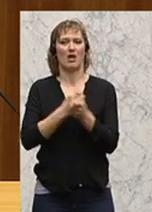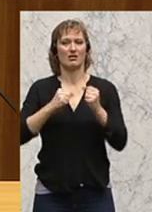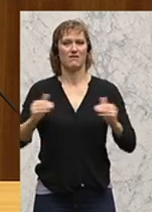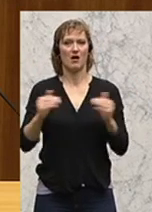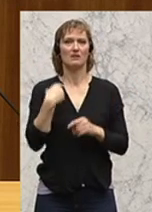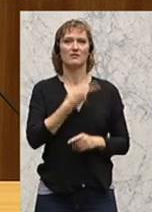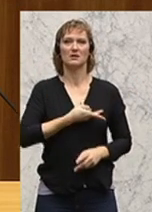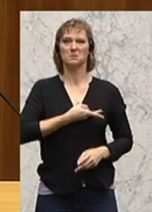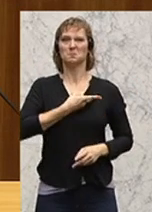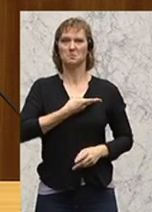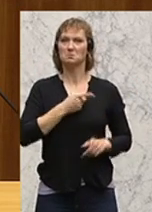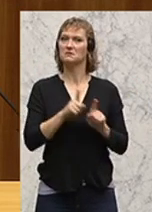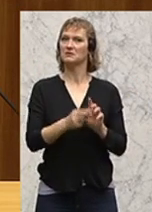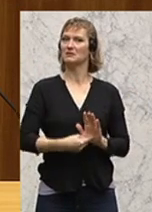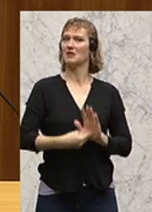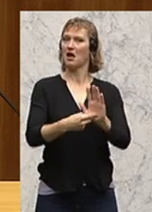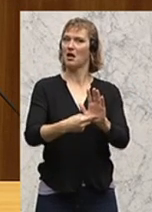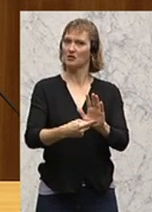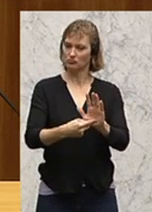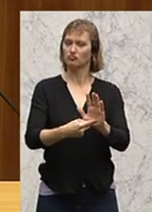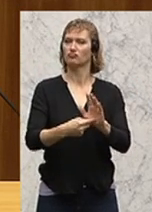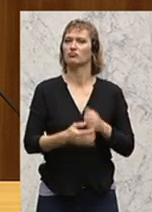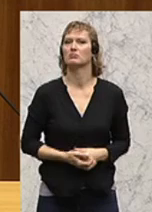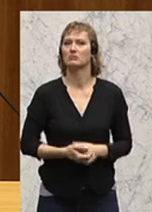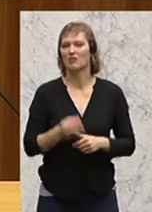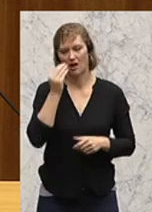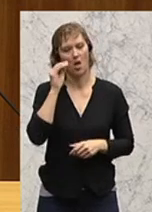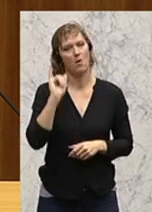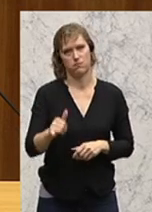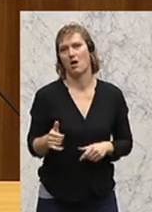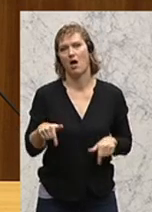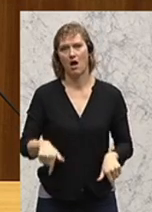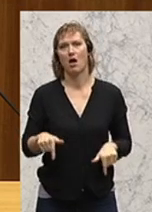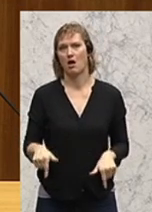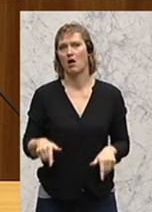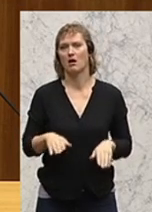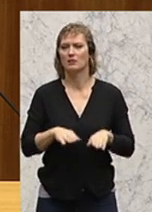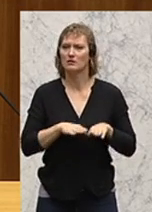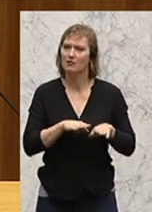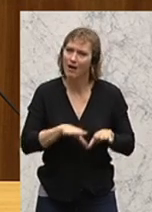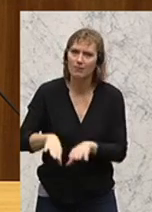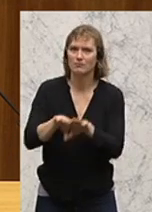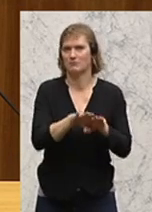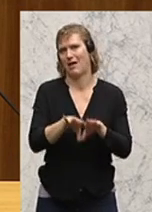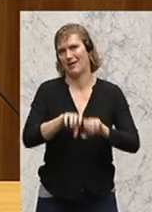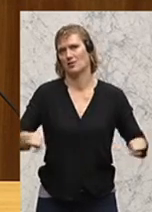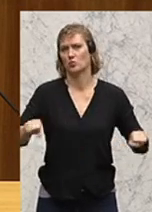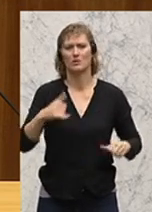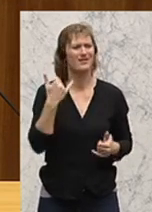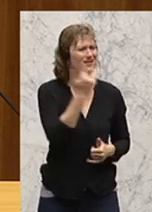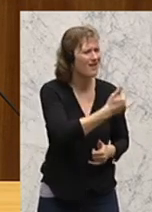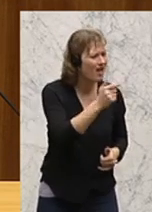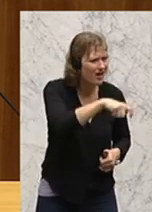mit erhobenen Haupt, wenn Sie so wollen, auch behaupten können. Das, glaube ich, ist der Sukkus aus dieser Einigung. Und darum bin ich jedem